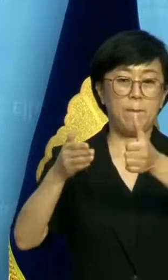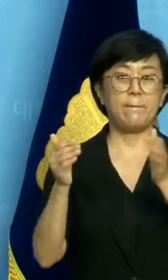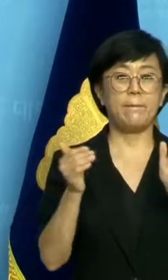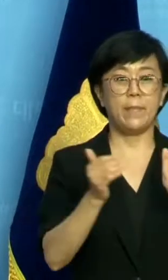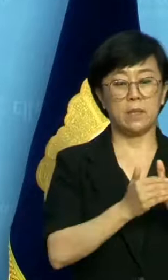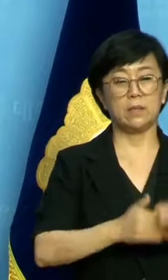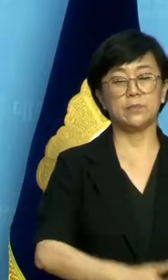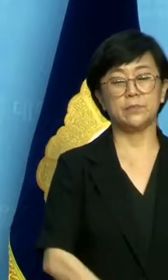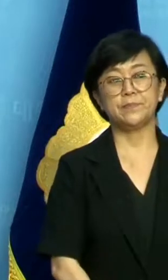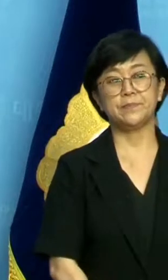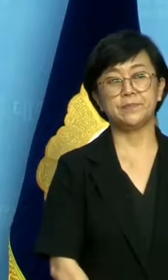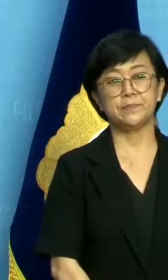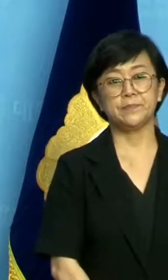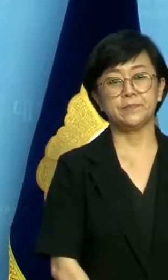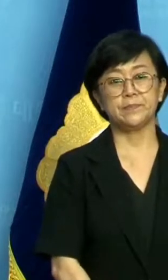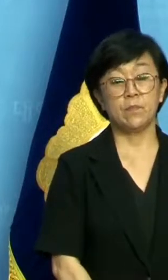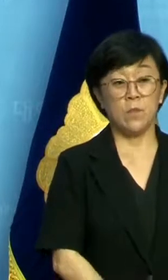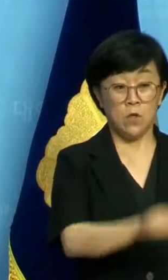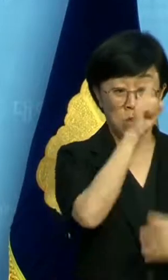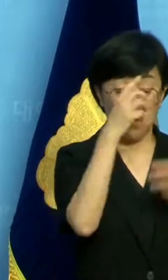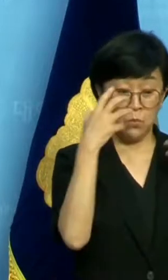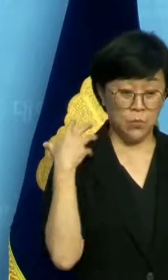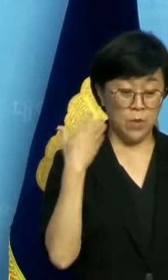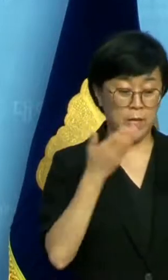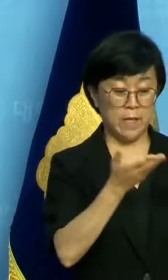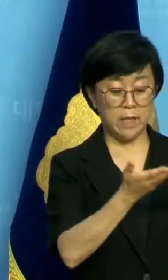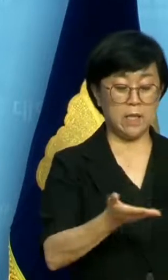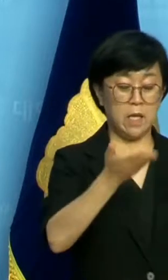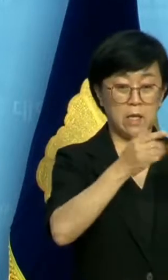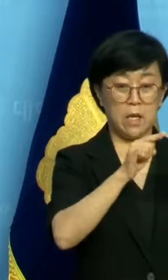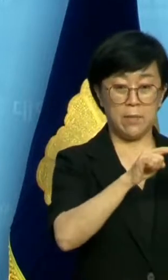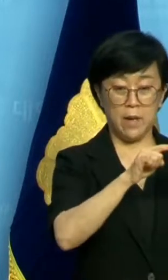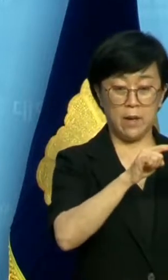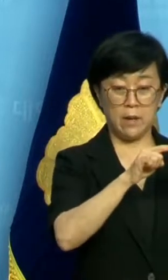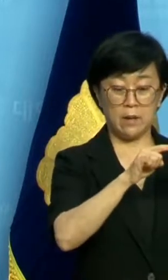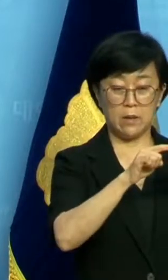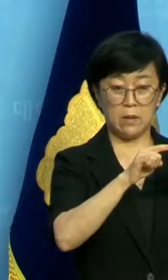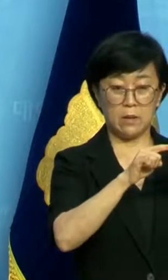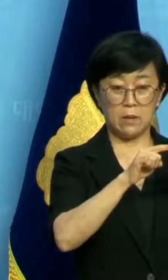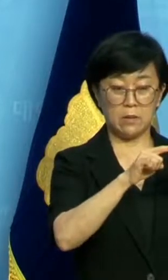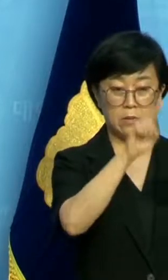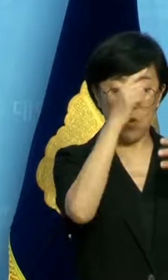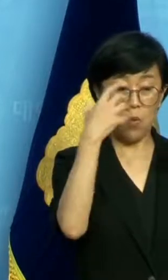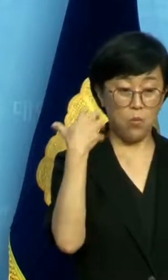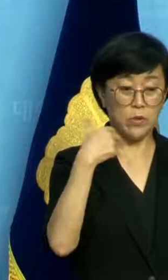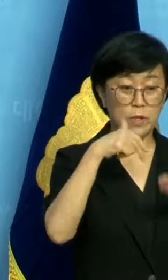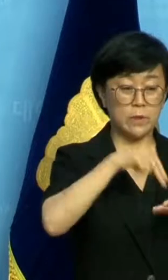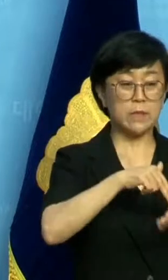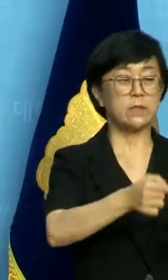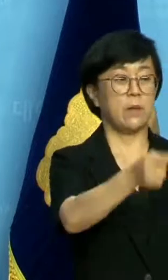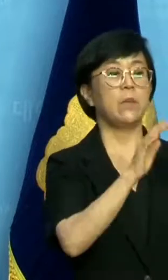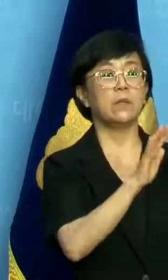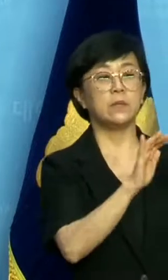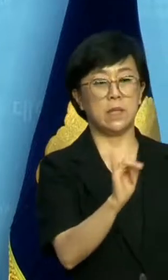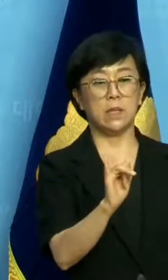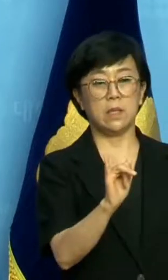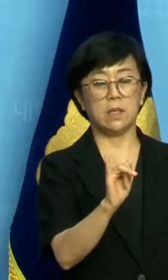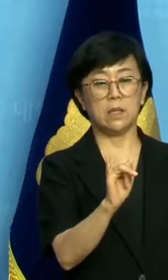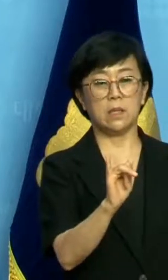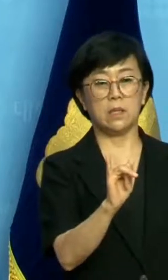하지만 정부의 2단계 강화 조치에 따라 정부 측 참석자에 대해서는